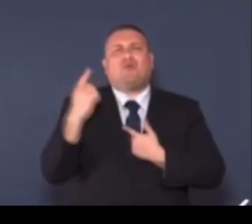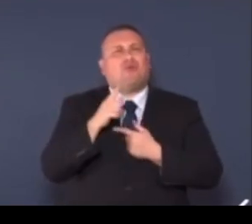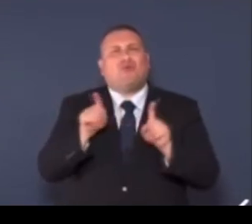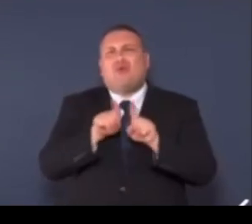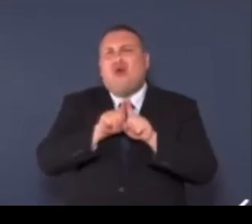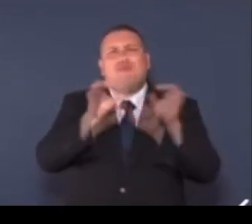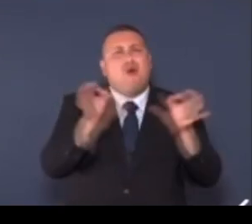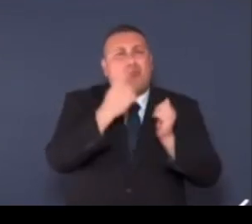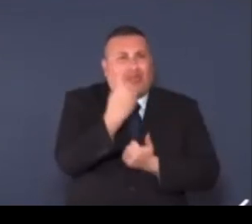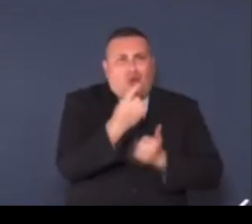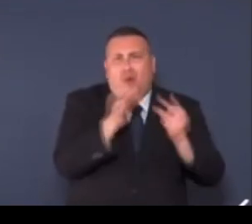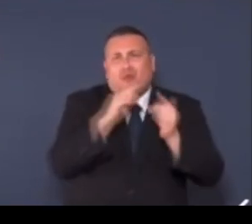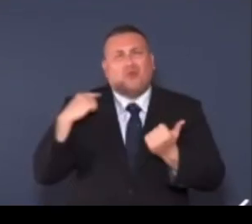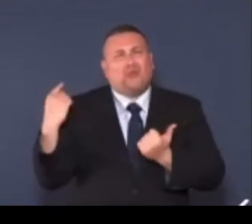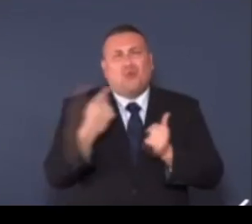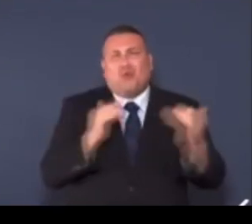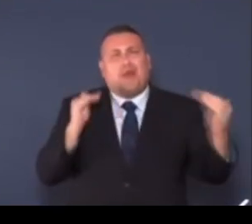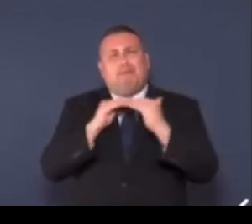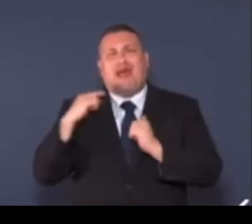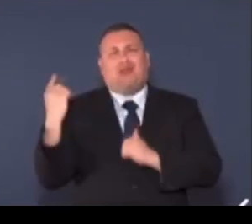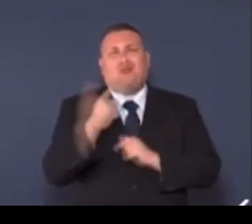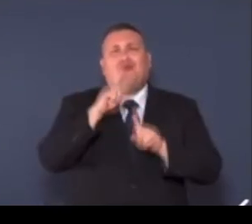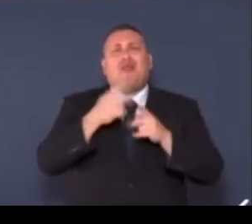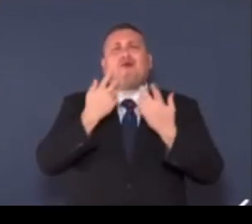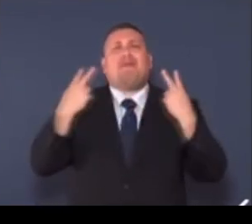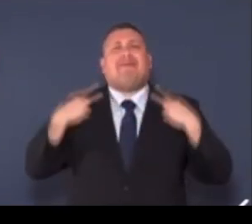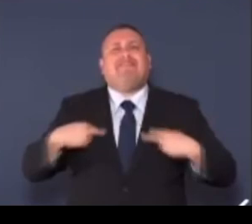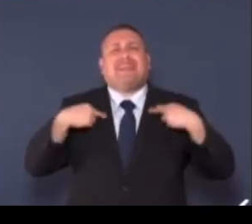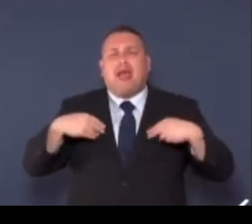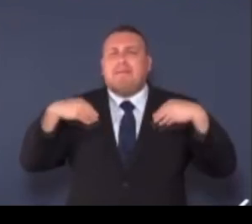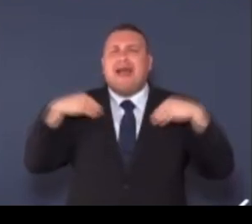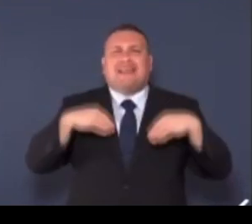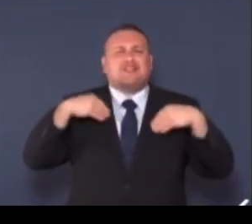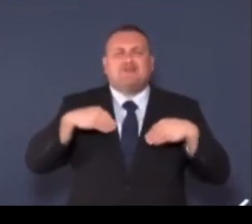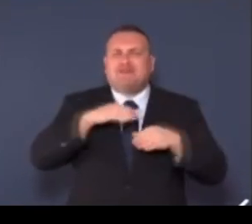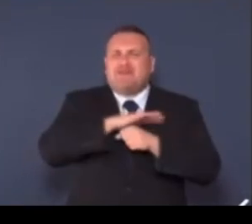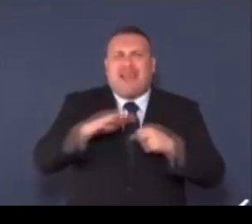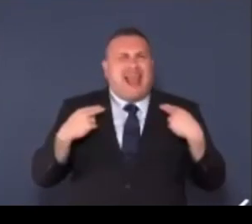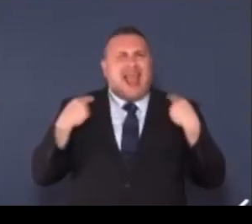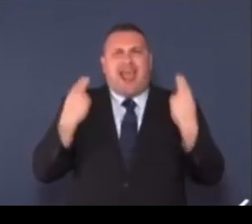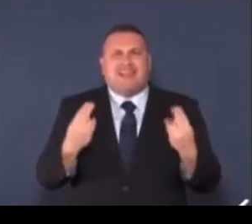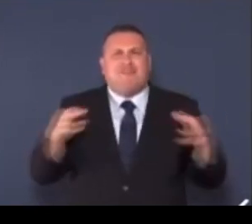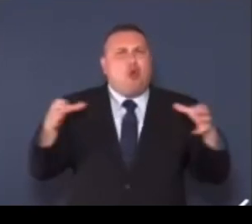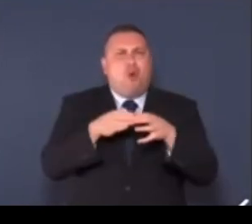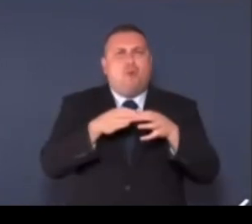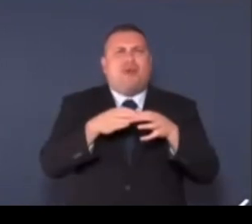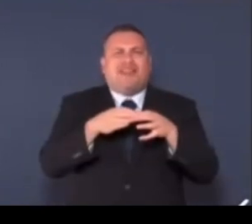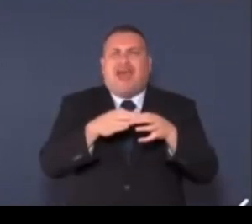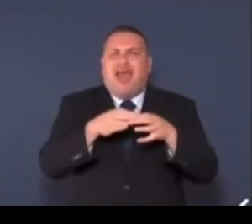potenziale e di partecipare attivamente allo sviluppo delle comunità, prendendo in mano la nostra vita.